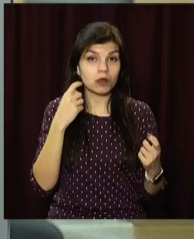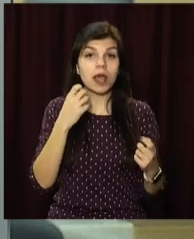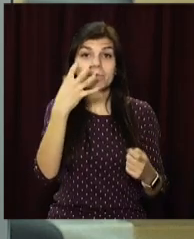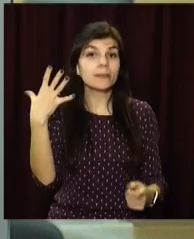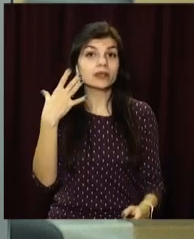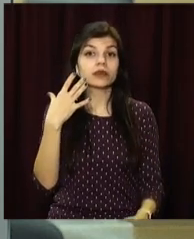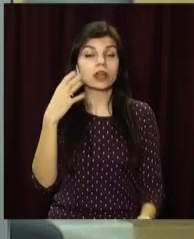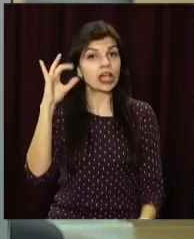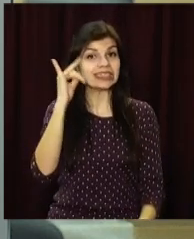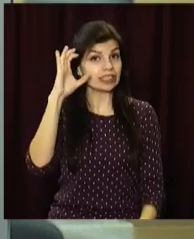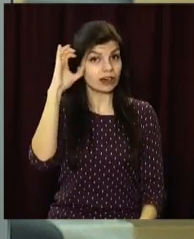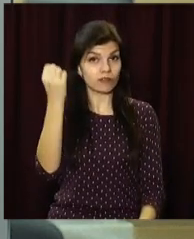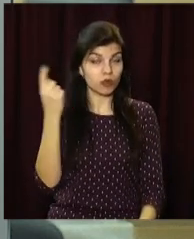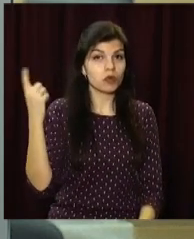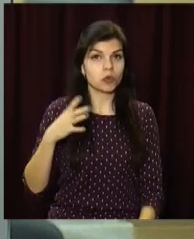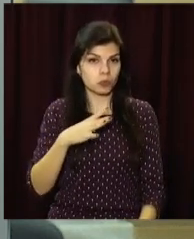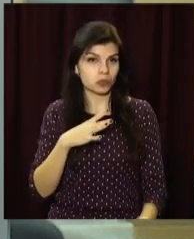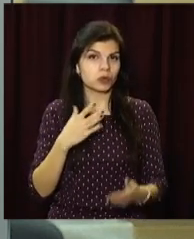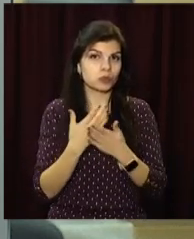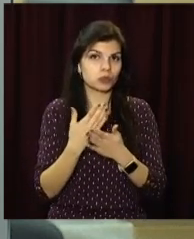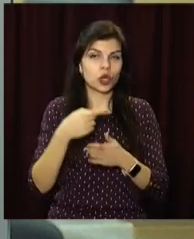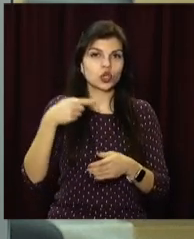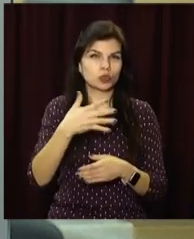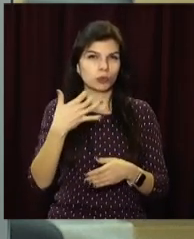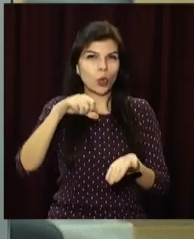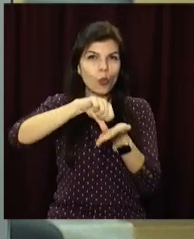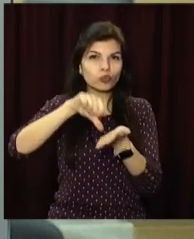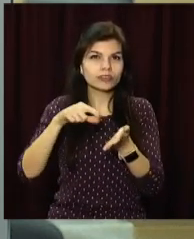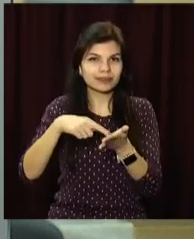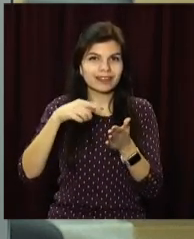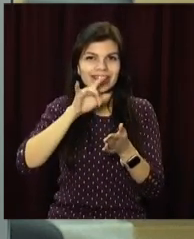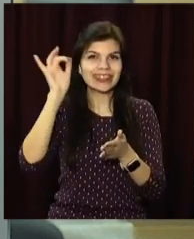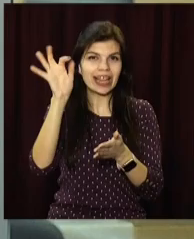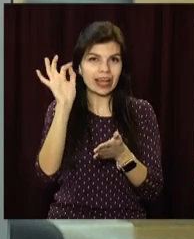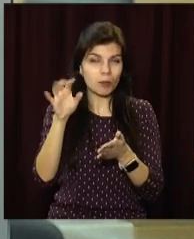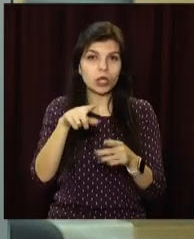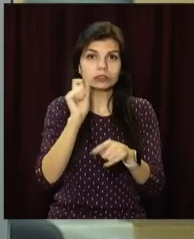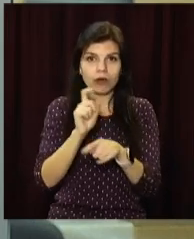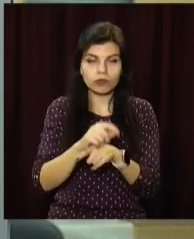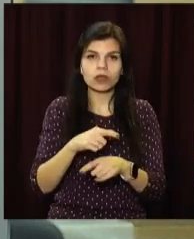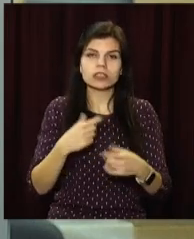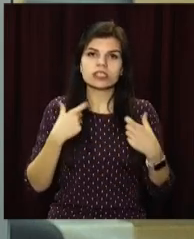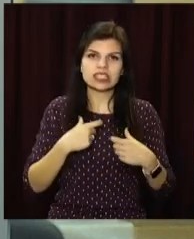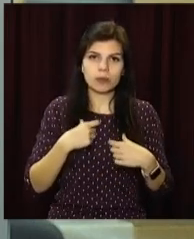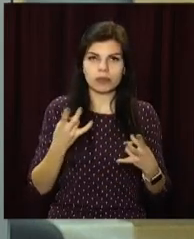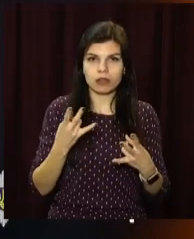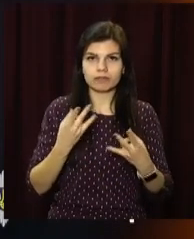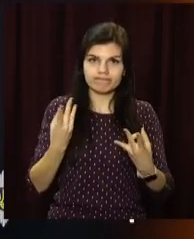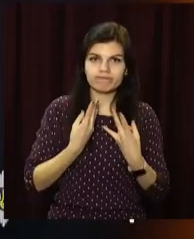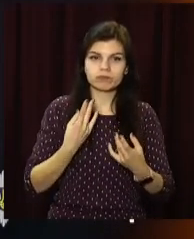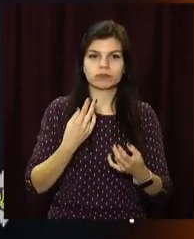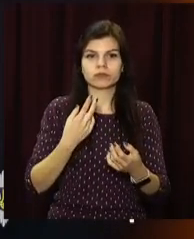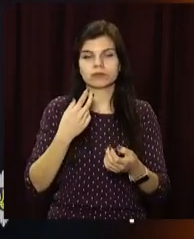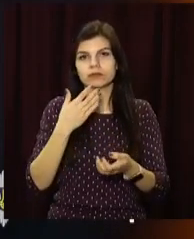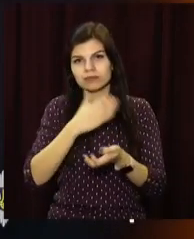15-річна криворожанка, спершу було десь пів тисячі учасників. Коли їм почали давати завдання наносити собі тілесні ушкодження, залишилось